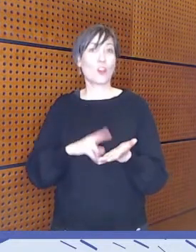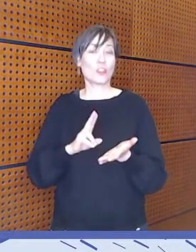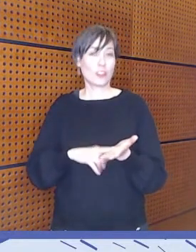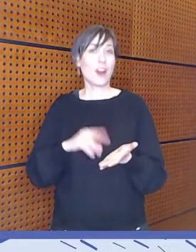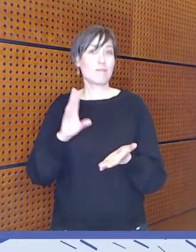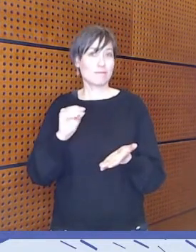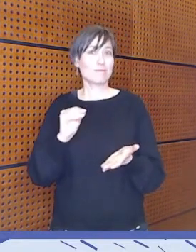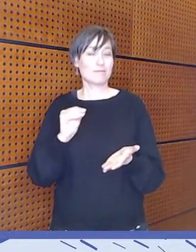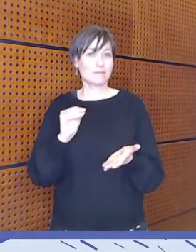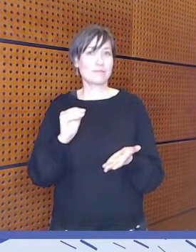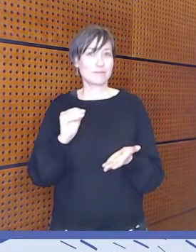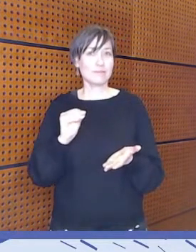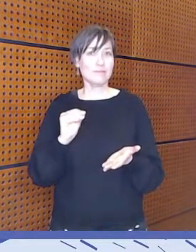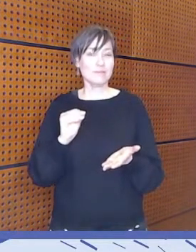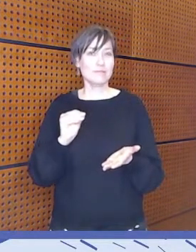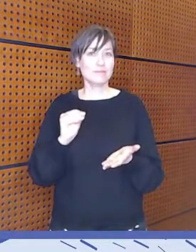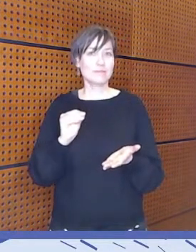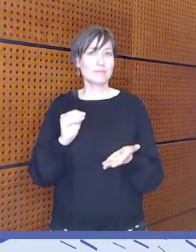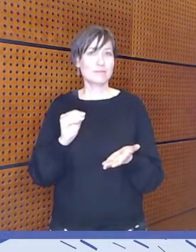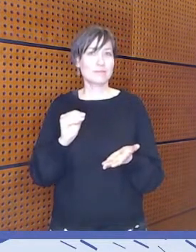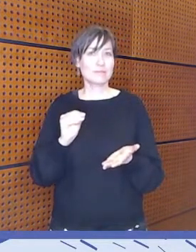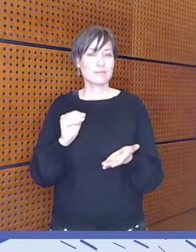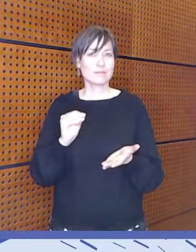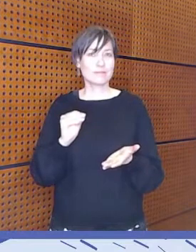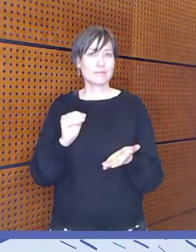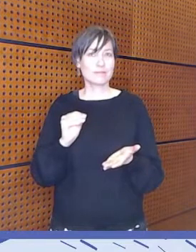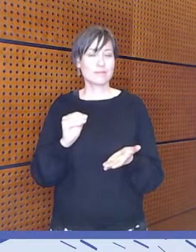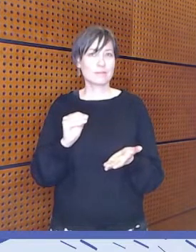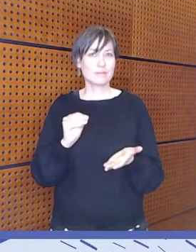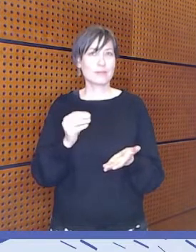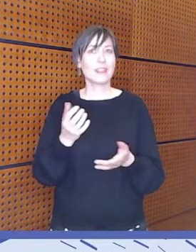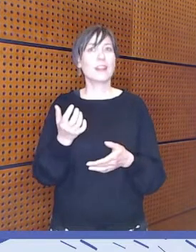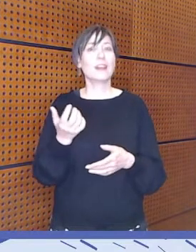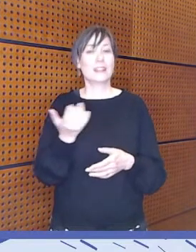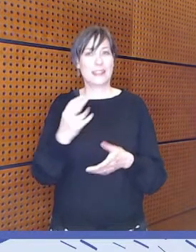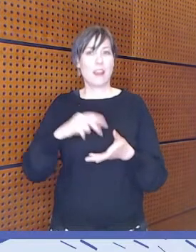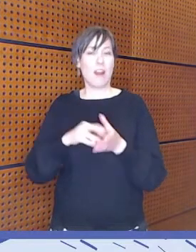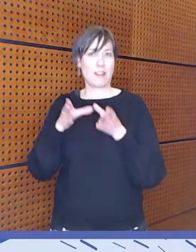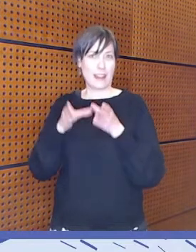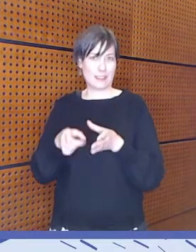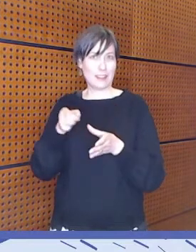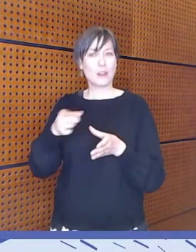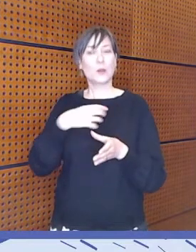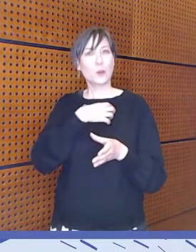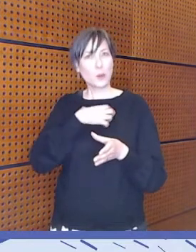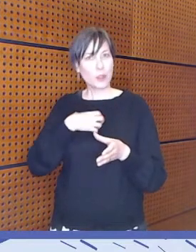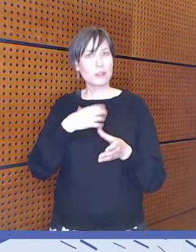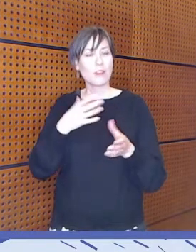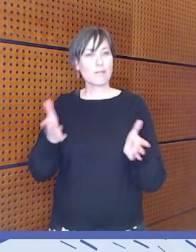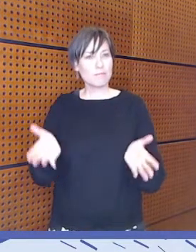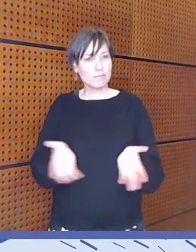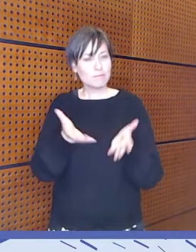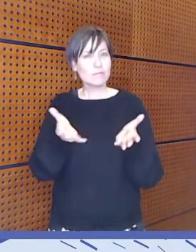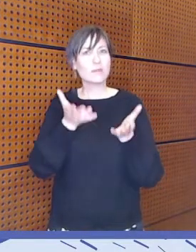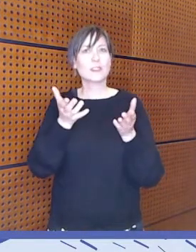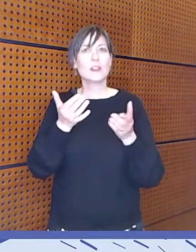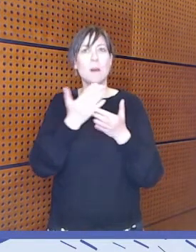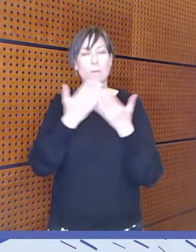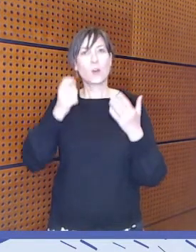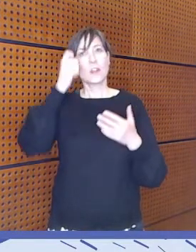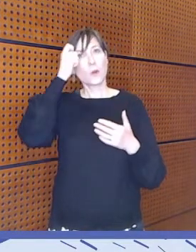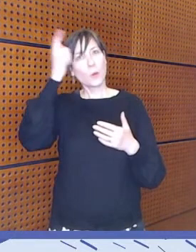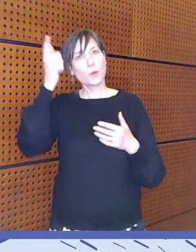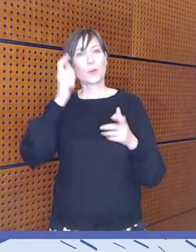Artem, siellä digiop-hankkeessa pyritään vahvistamaan monikulttuuristen